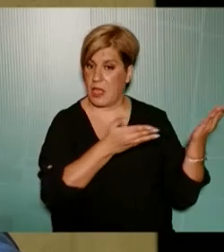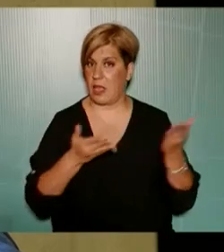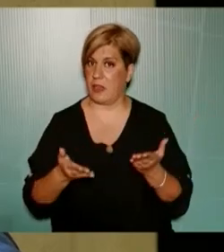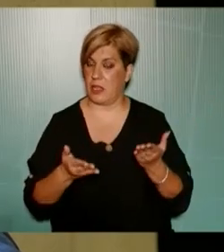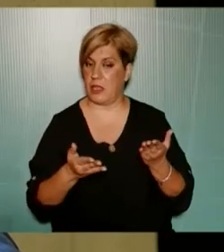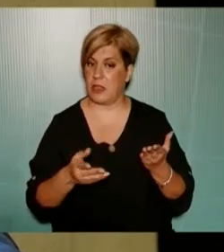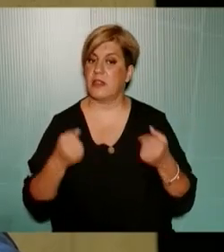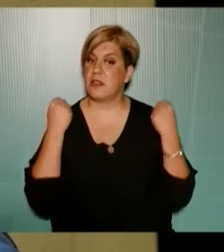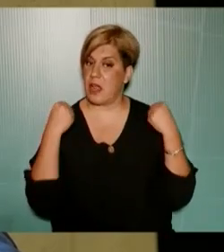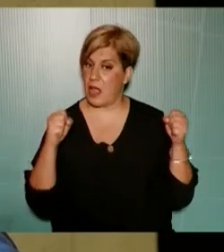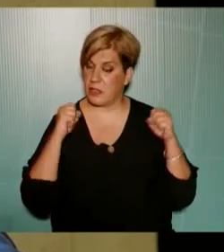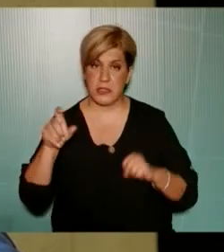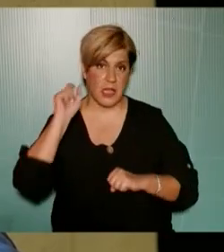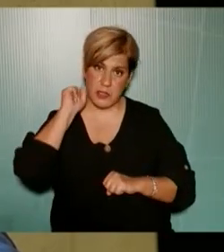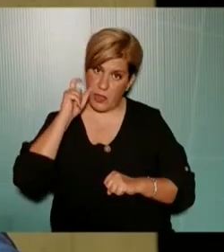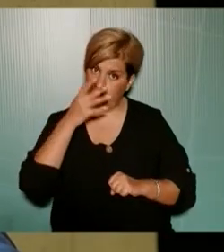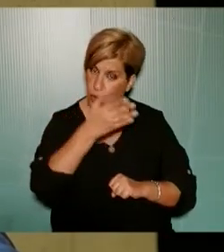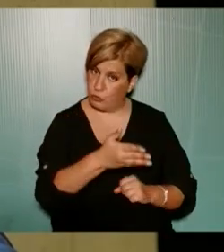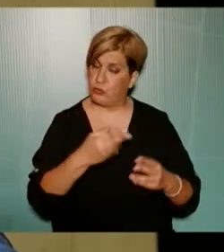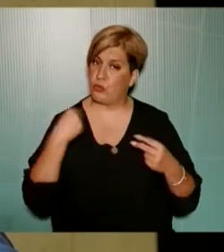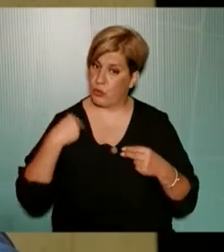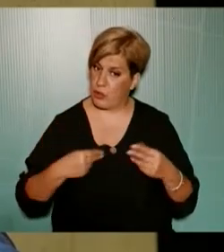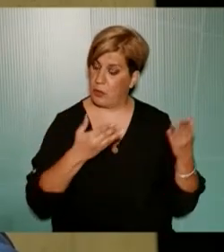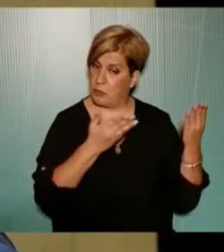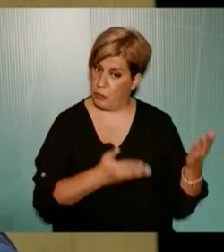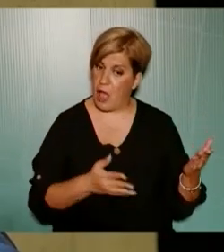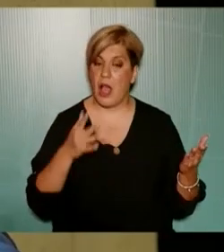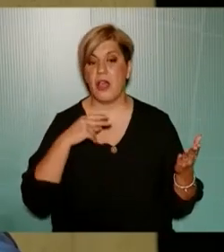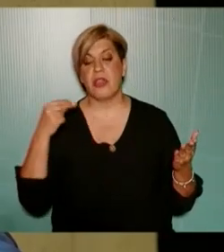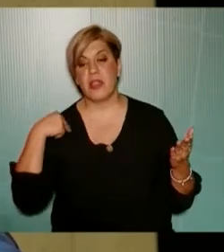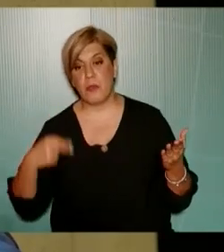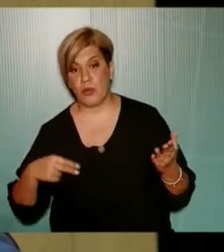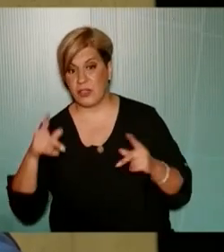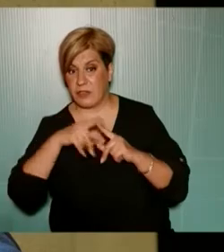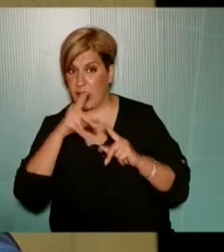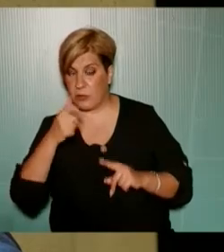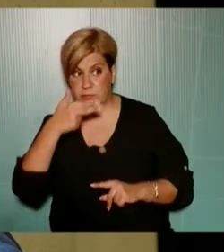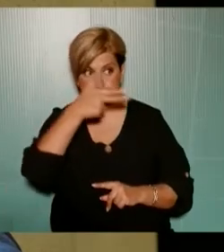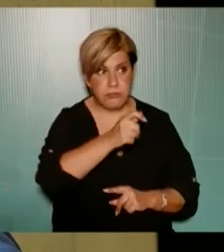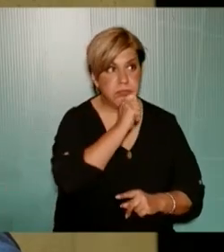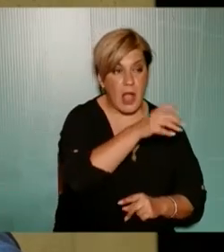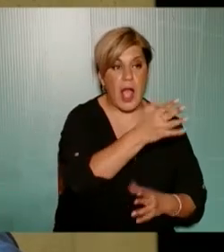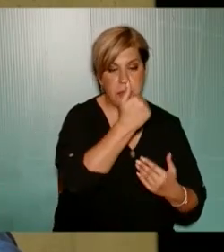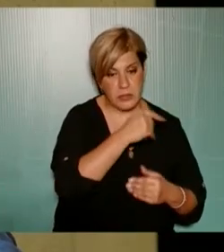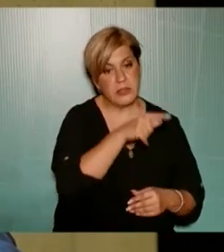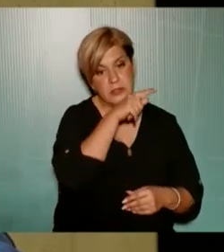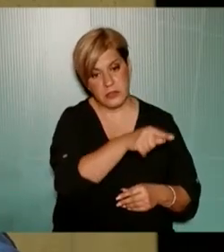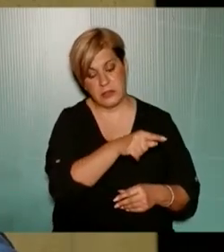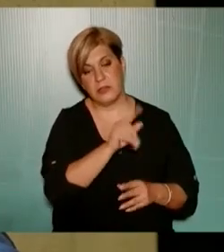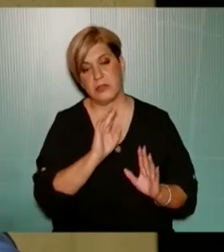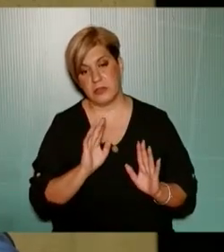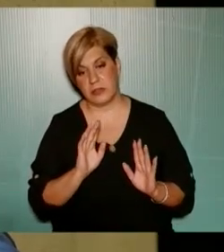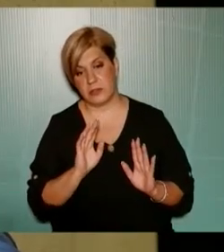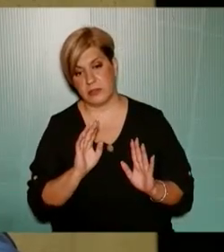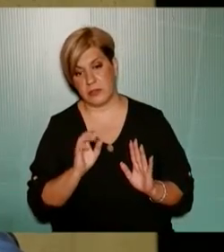παρακολουθείτε τις δράσεις και τις εκδηλώσεις και αν το Δημοτικό Μέσον δεν σας πάρει τότε δήλωση εσείς θέλετε να βγαίνετε